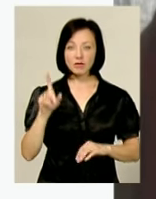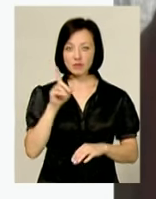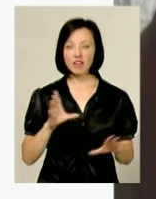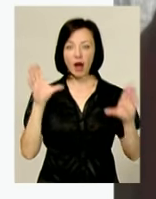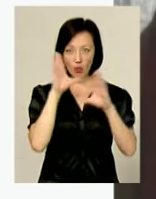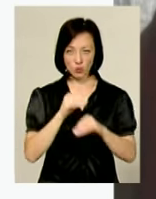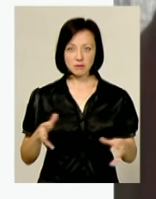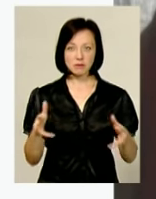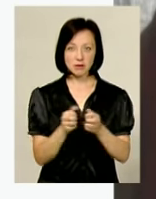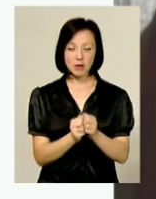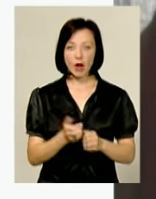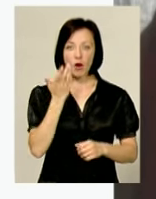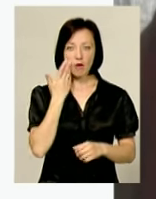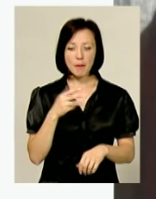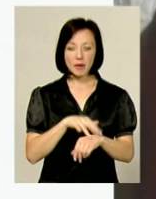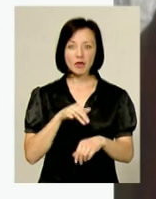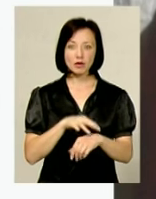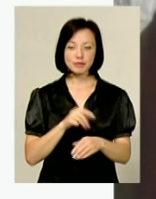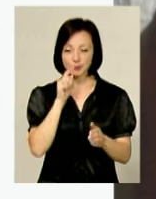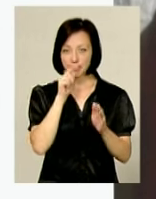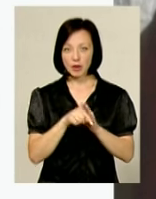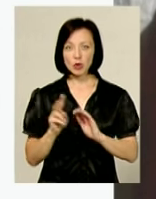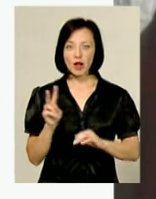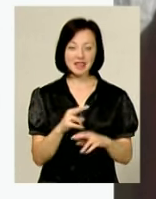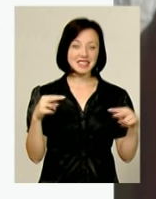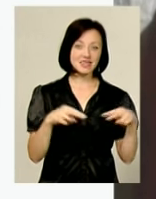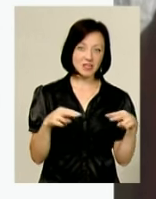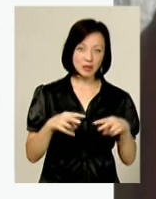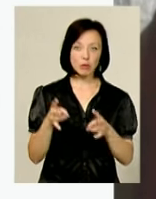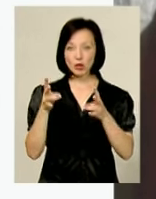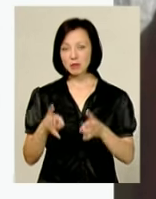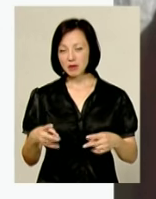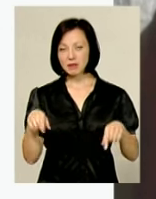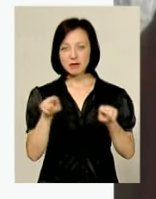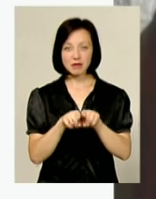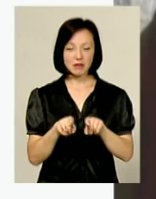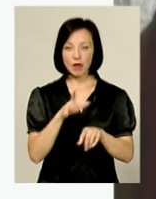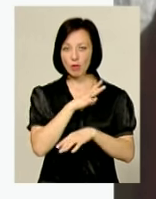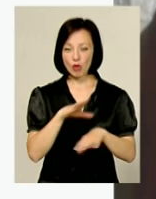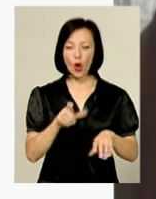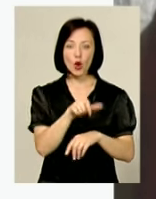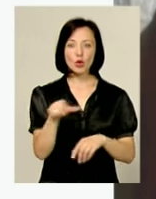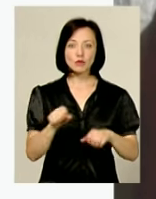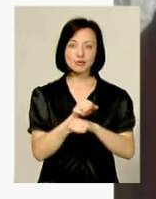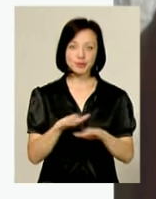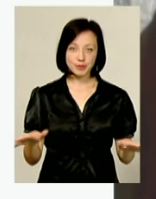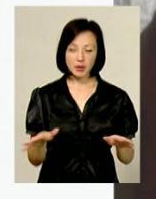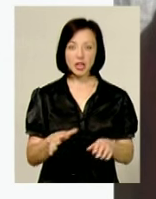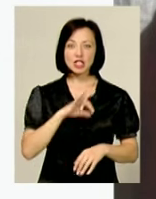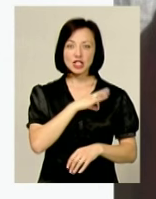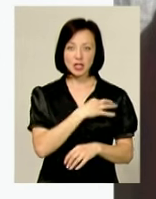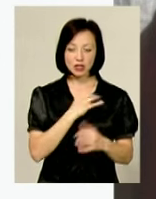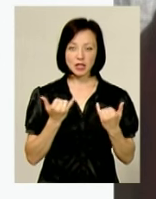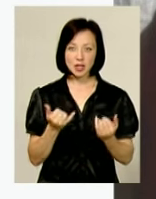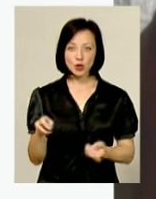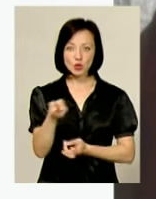затримати. А от коли правоохоронці дісталися тролейбуса, ані свідків, ані потерпілих там вже не було. Люди розійшлися. Тож слідчі